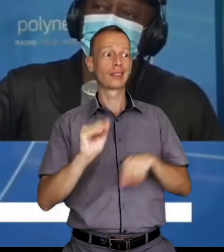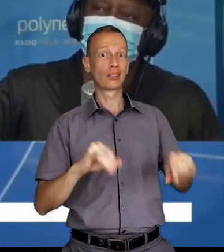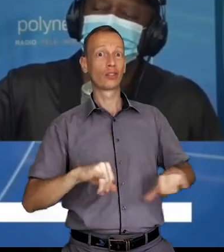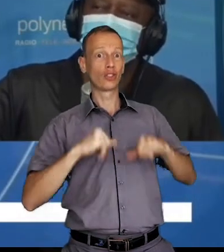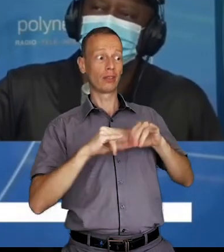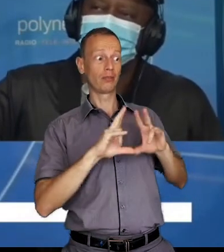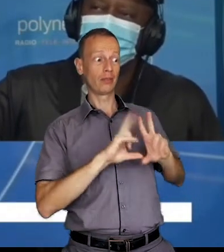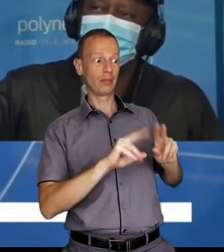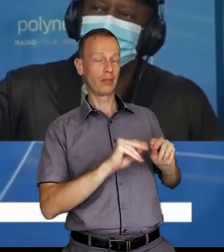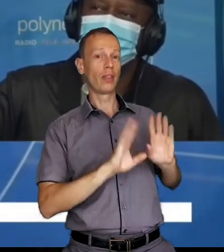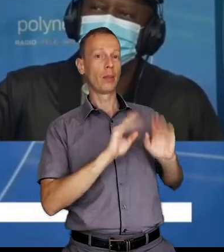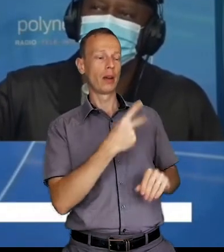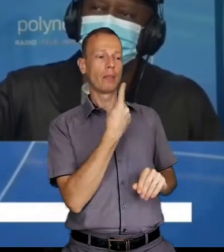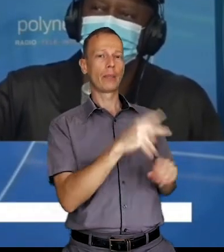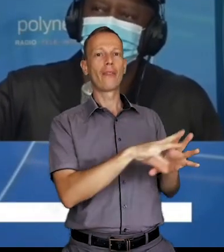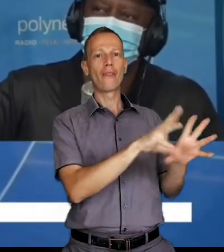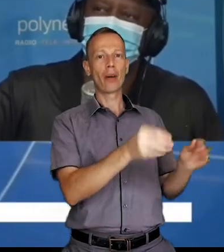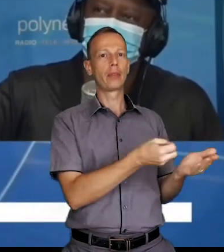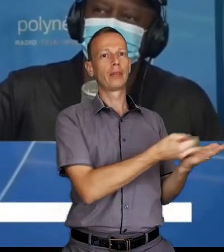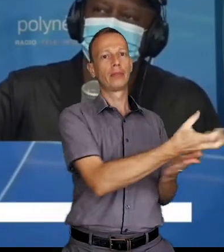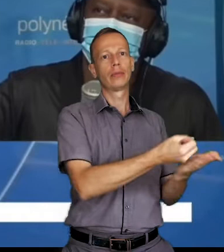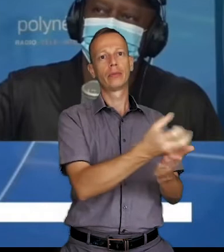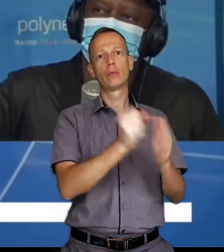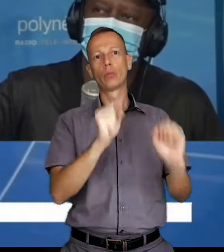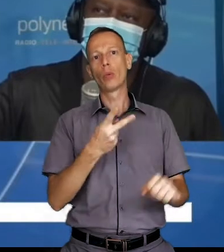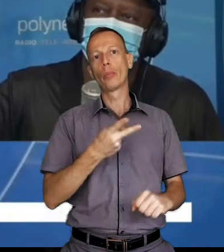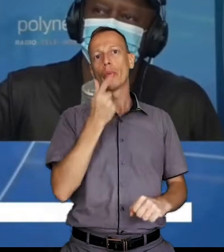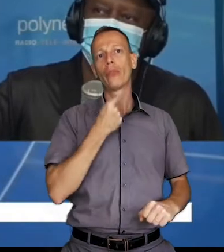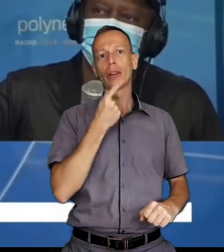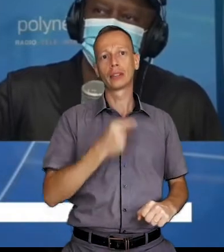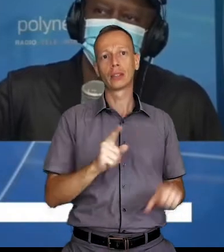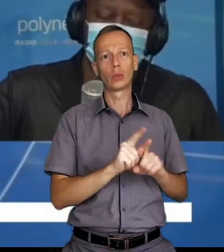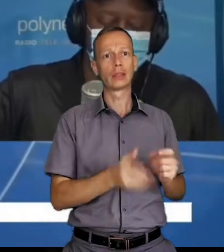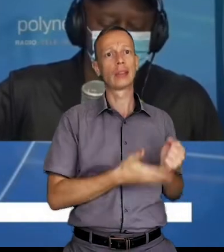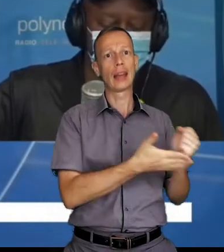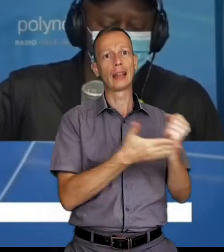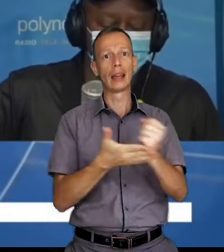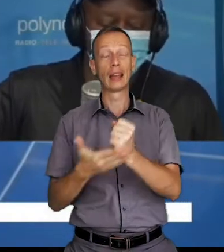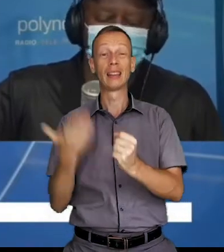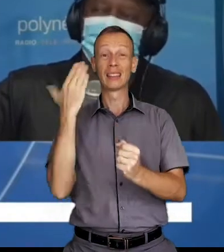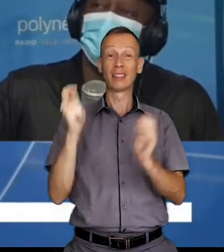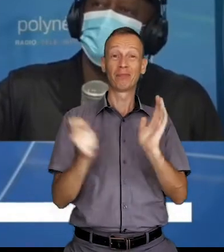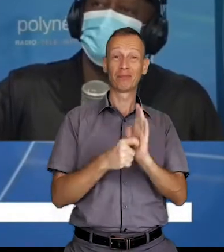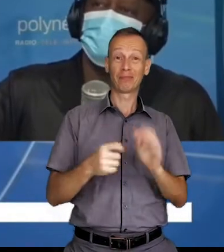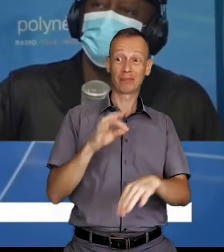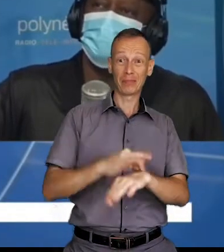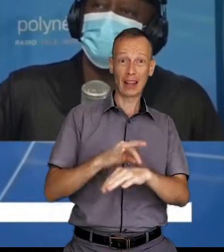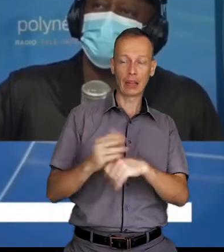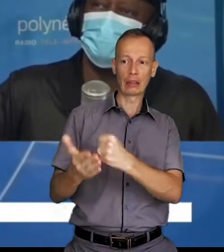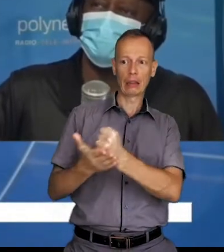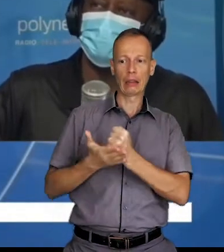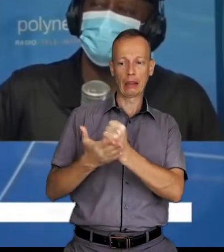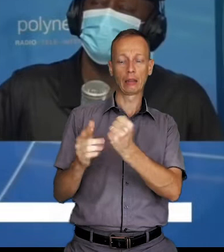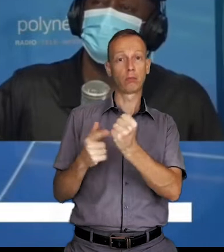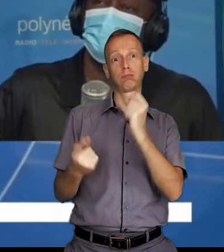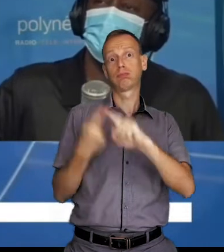Et on pense qu'avec ces jeunes, ils arriveront à parler de la maladie en famille et à se soutenir.